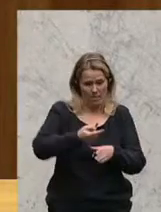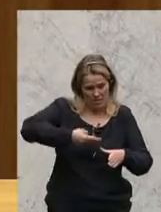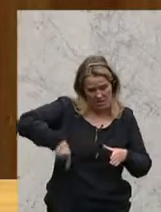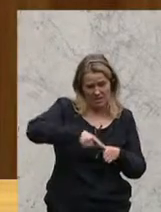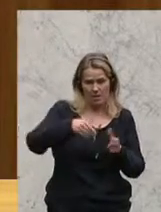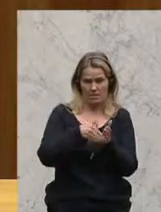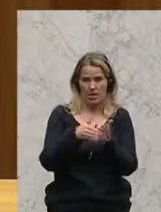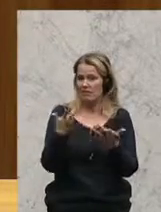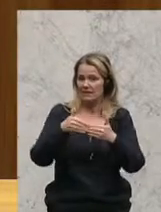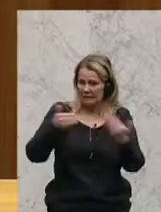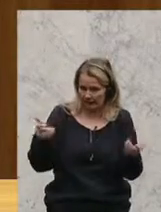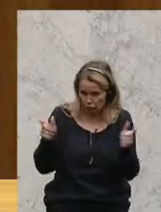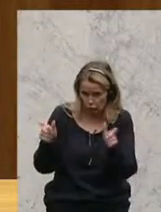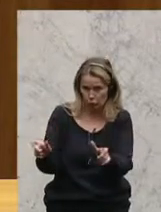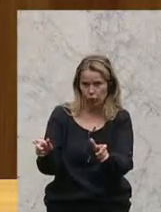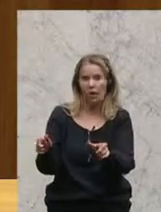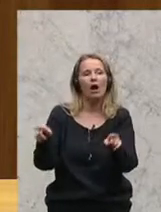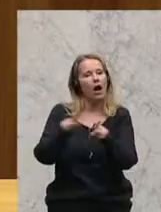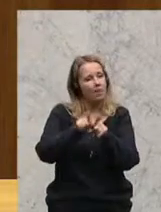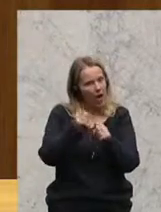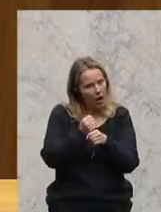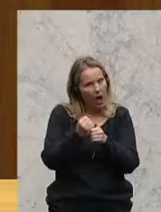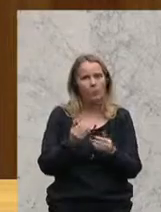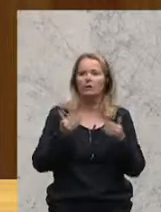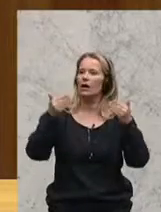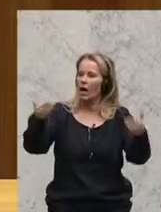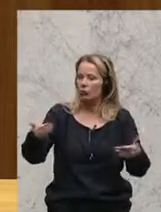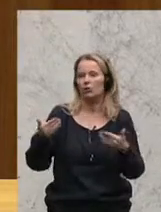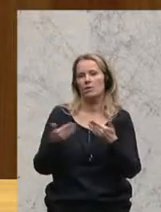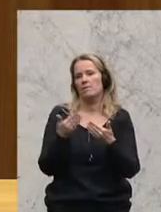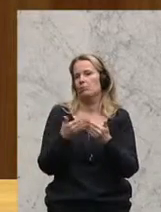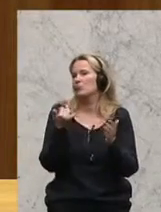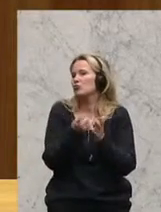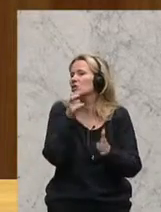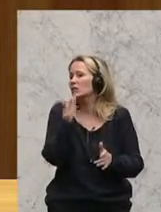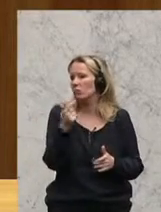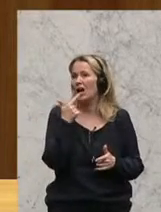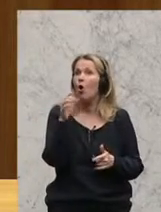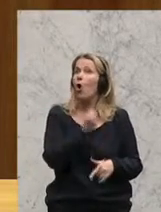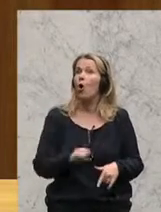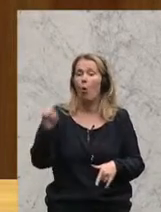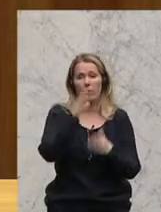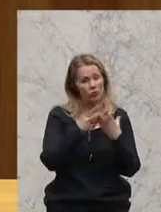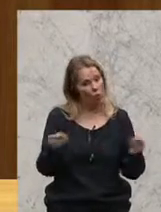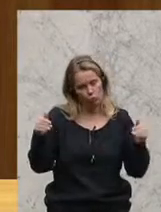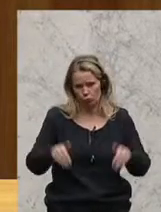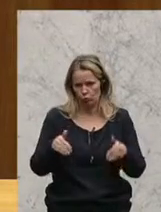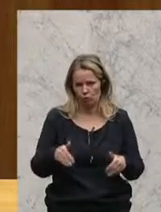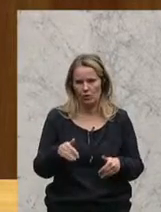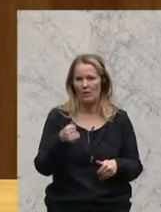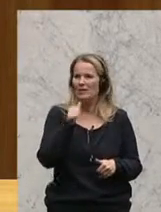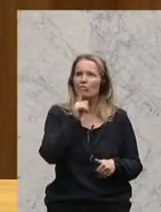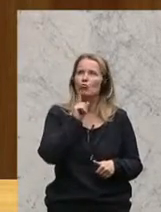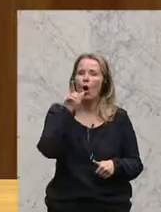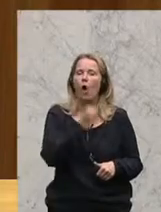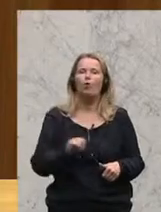beispielsweise den Grenzschutz und andererseits Arbeit nach außen. Zum Beispiel, Stichwort europäische Lösung. Aber es geht nicht um eine europäische